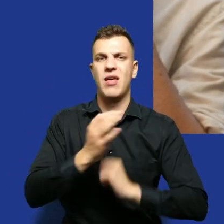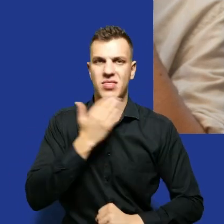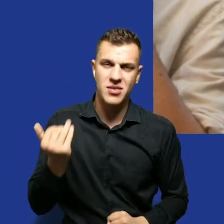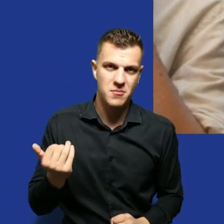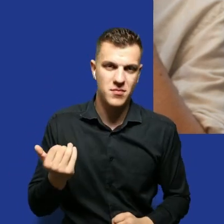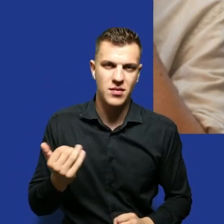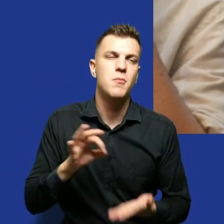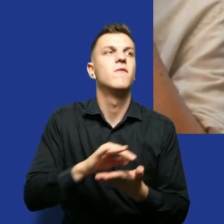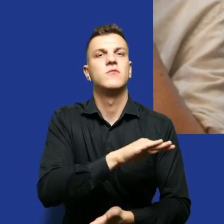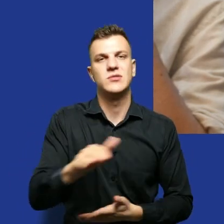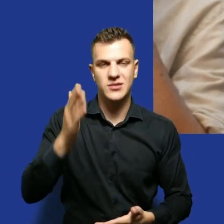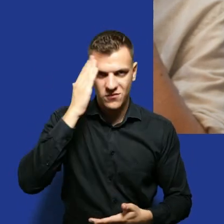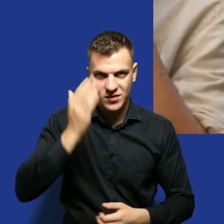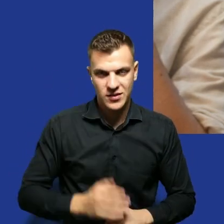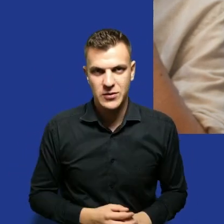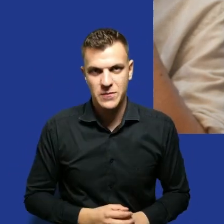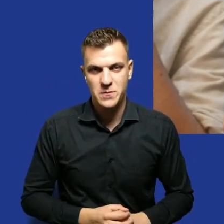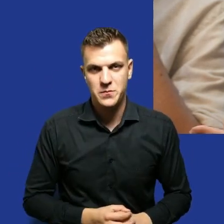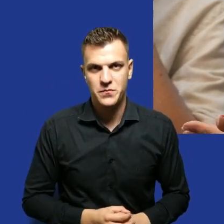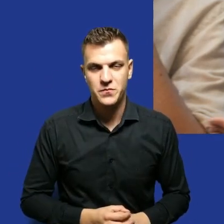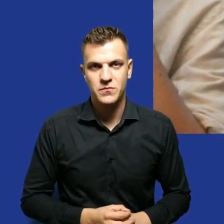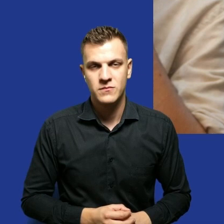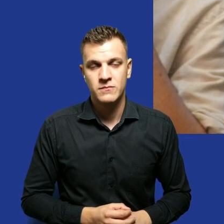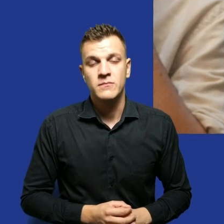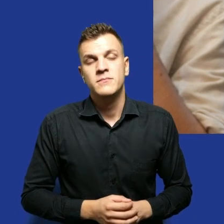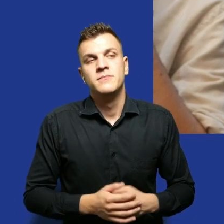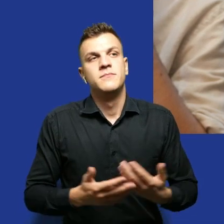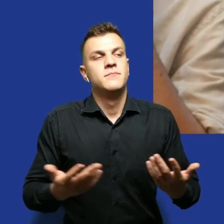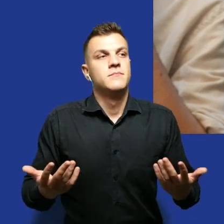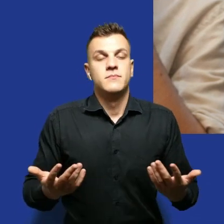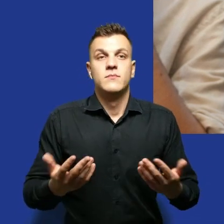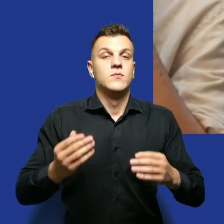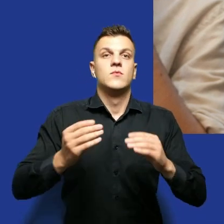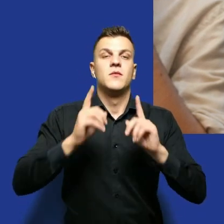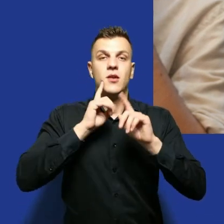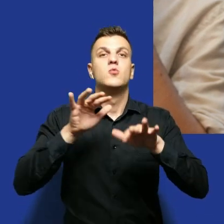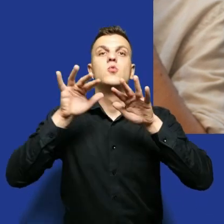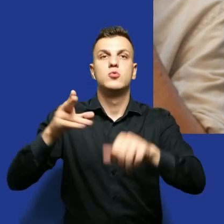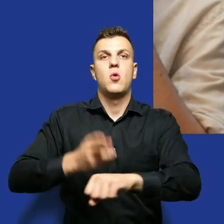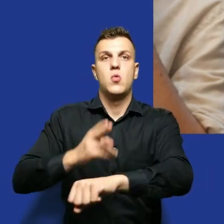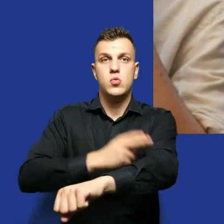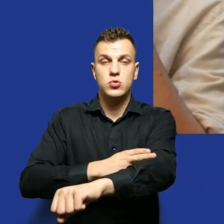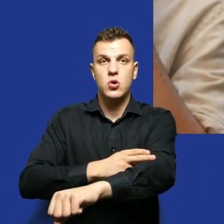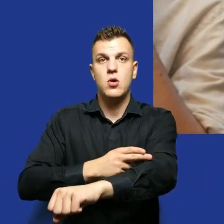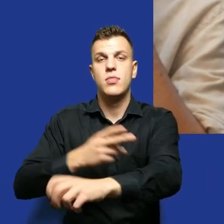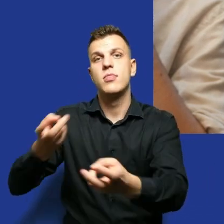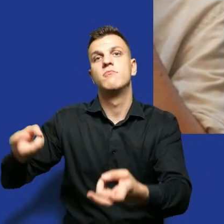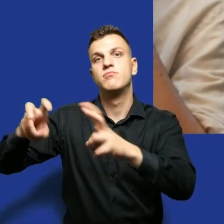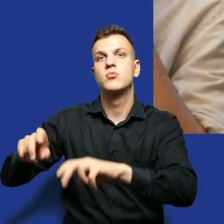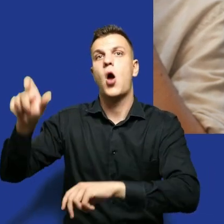przyznają i to co, to jest oczywiście, jakby jest wiele urzędów, w których powstał człowiek do